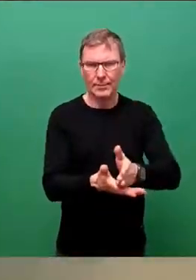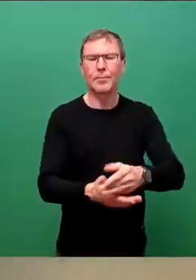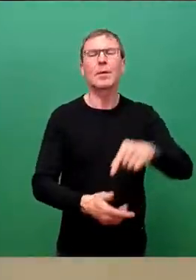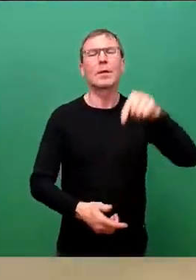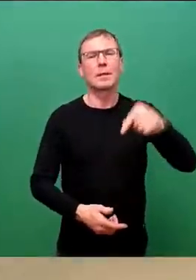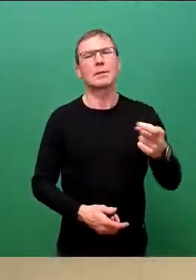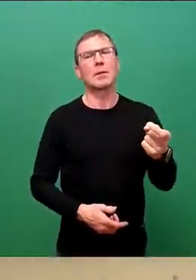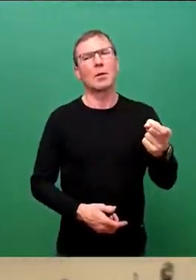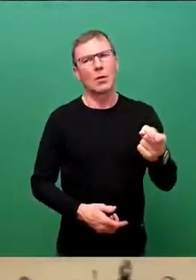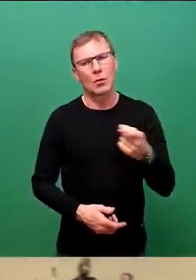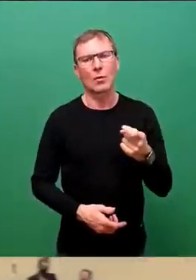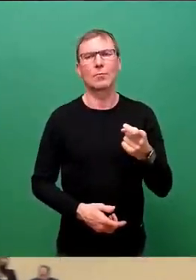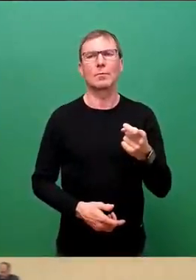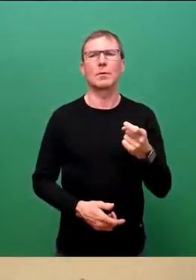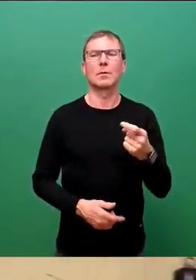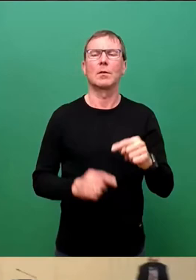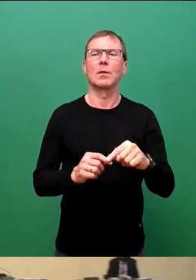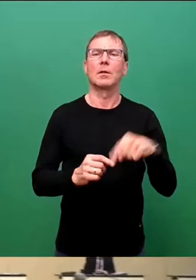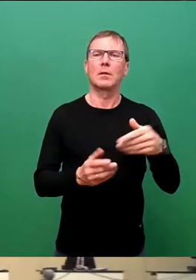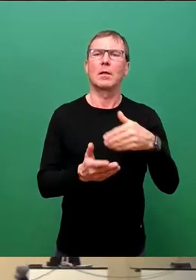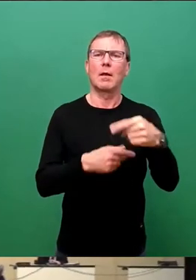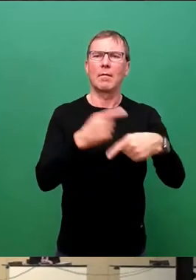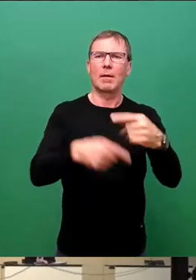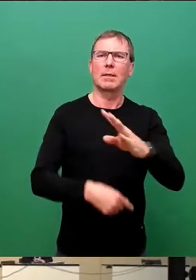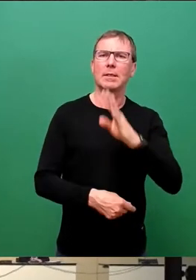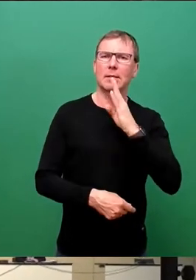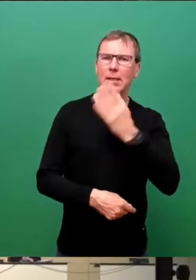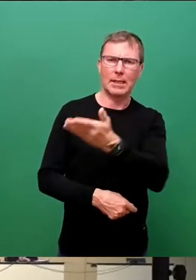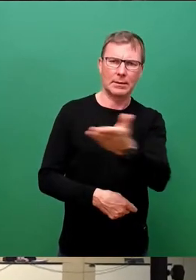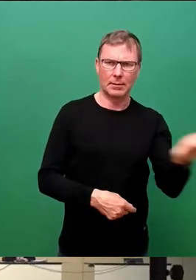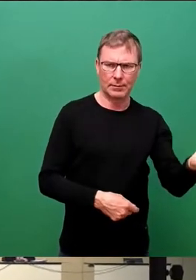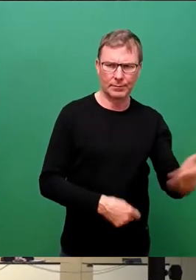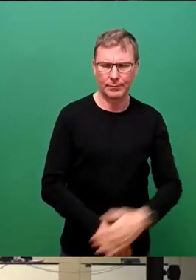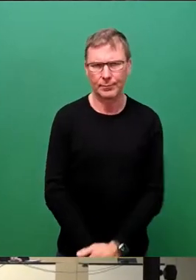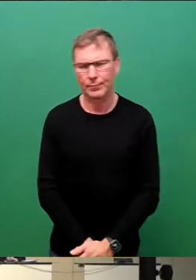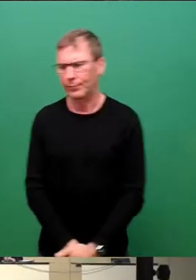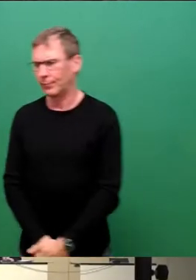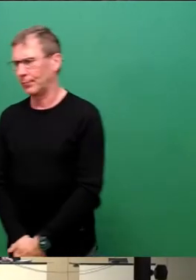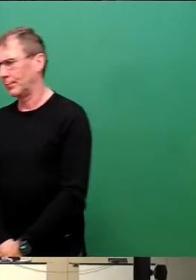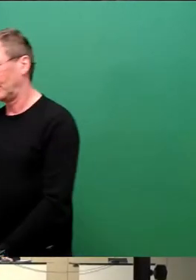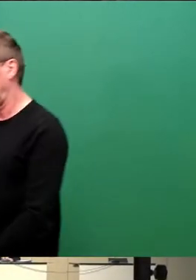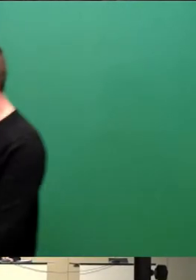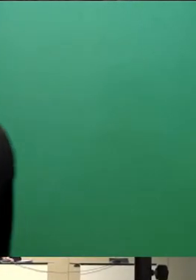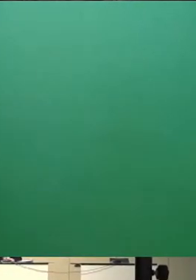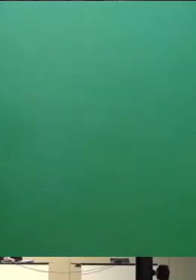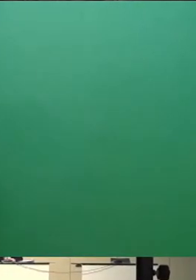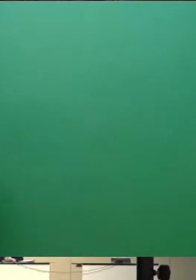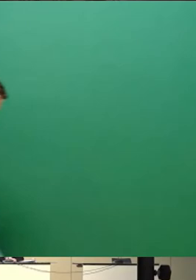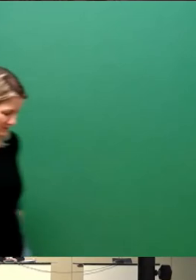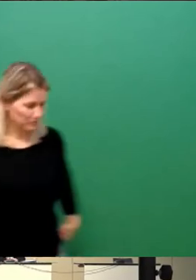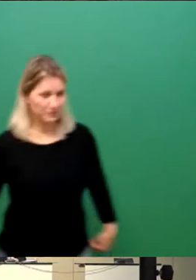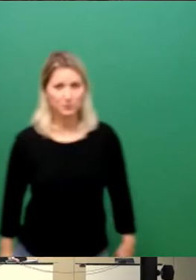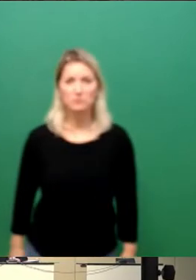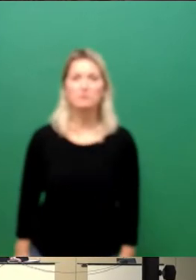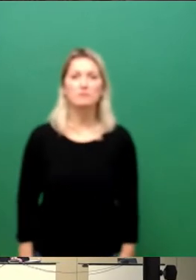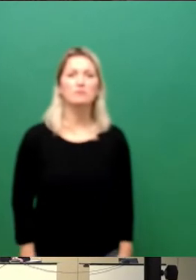dann zu weiteren Rednern. Zunächst hat er seinen Redebeitrag avisiert und